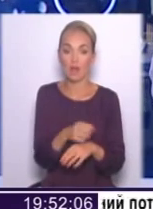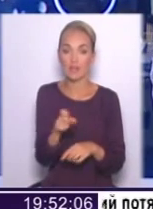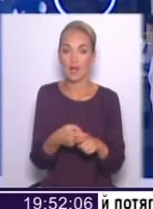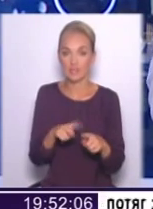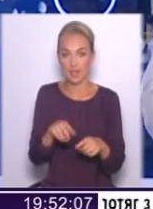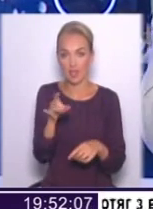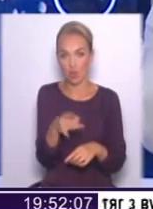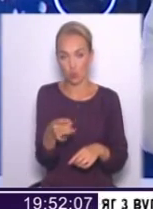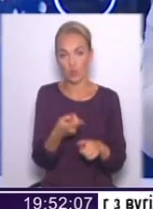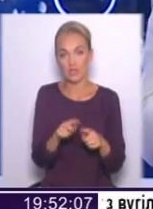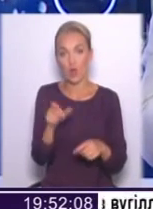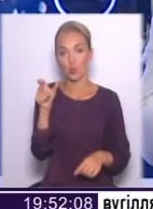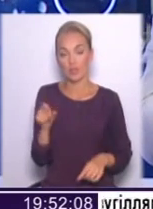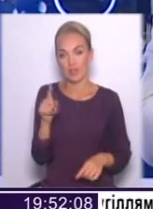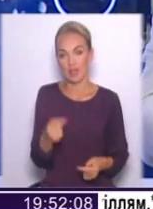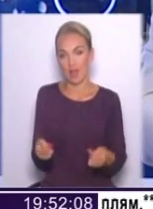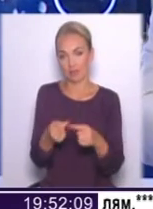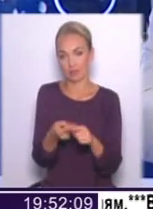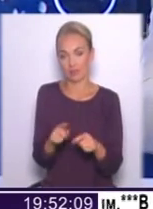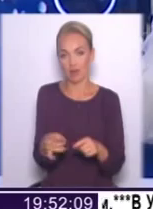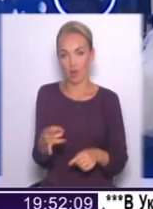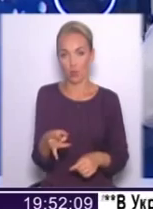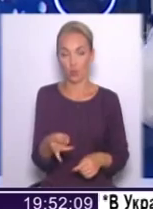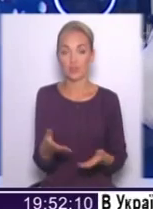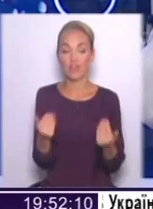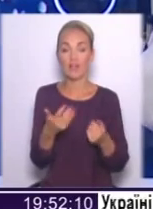цей район, ця людина і цей. Давайте от візьмемо